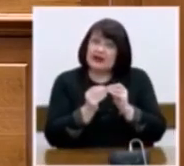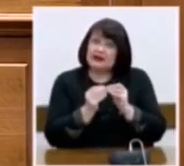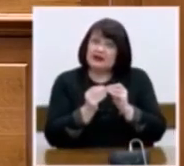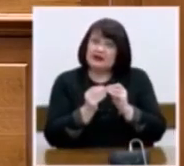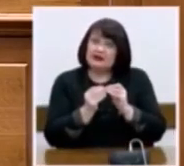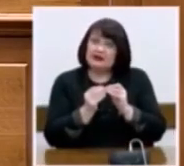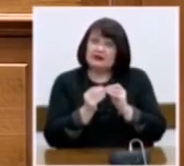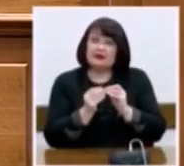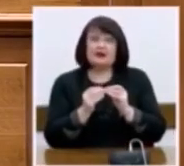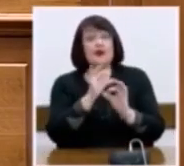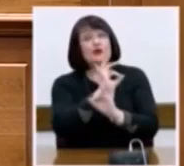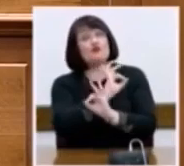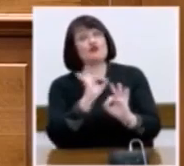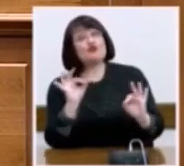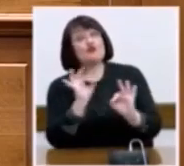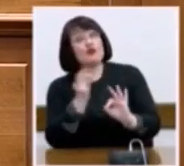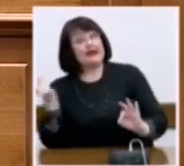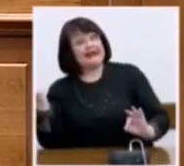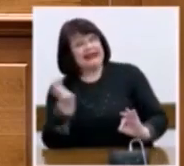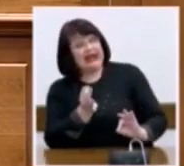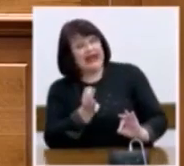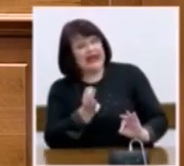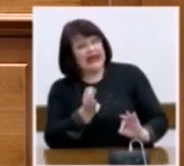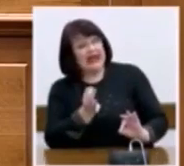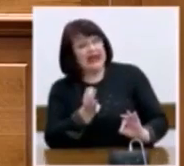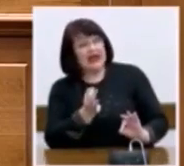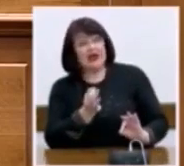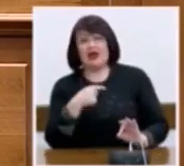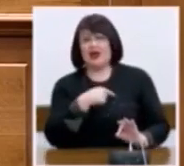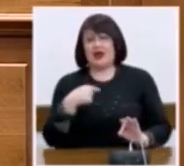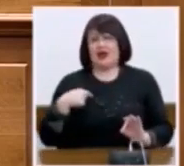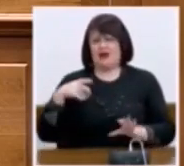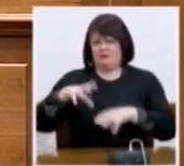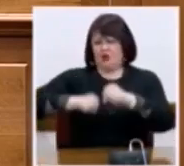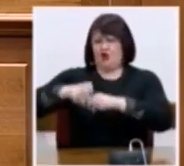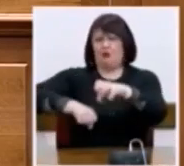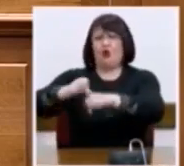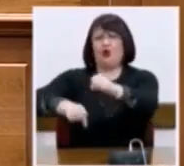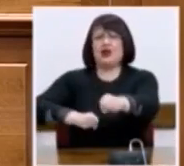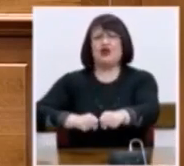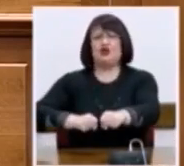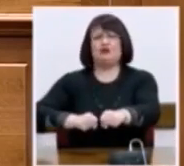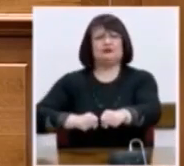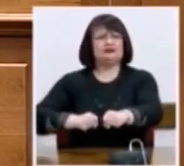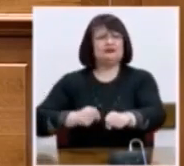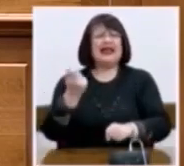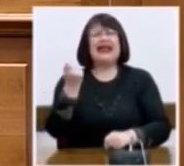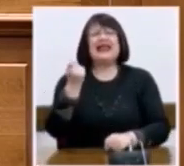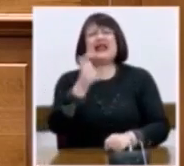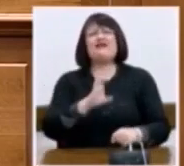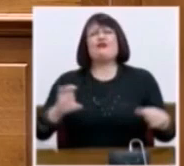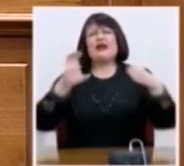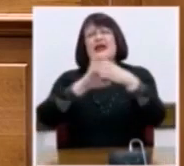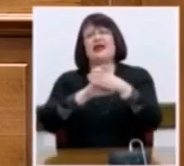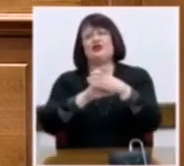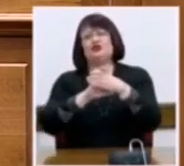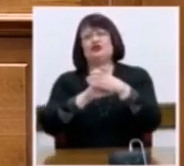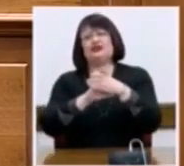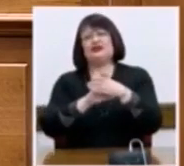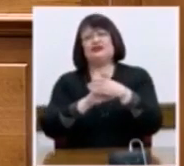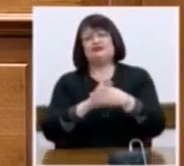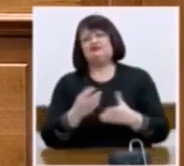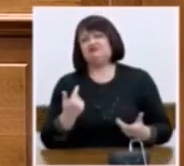εντός αυτής της καθαρά μονοπωλιακής αρπακτικής πολιτικής που έρχεται και από την Ευρωπαϊκή Ένωση Εμείς το ΜΕΡΑ25 ως